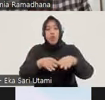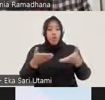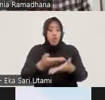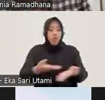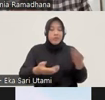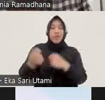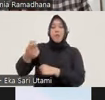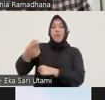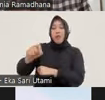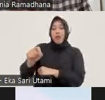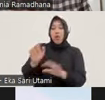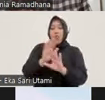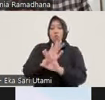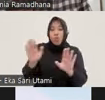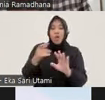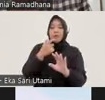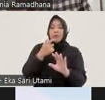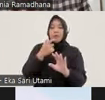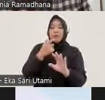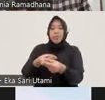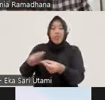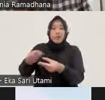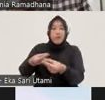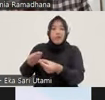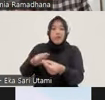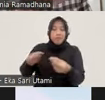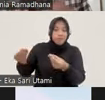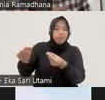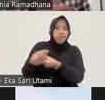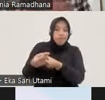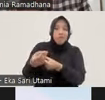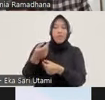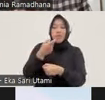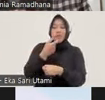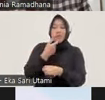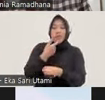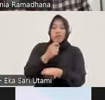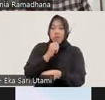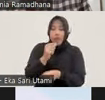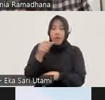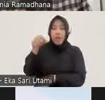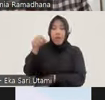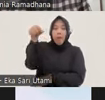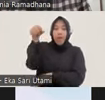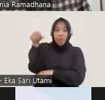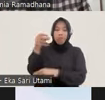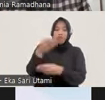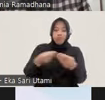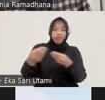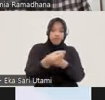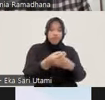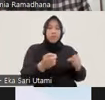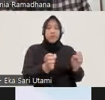transaksi-transaksi yang dilakukan antara pelaku dan juga aparat penegak hukum.